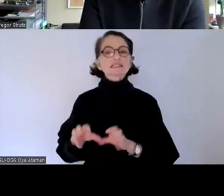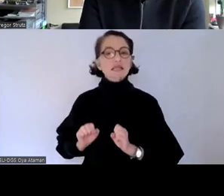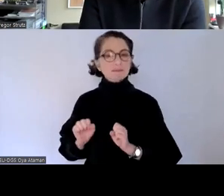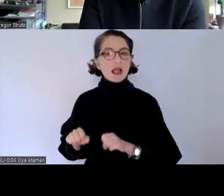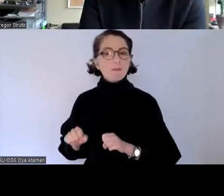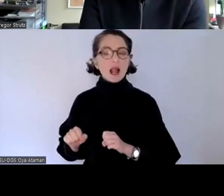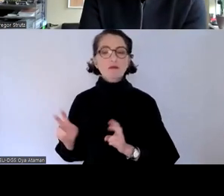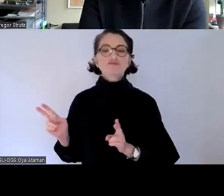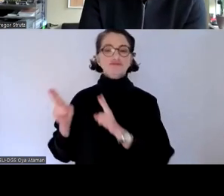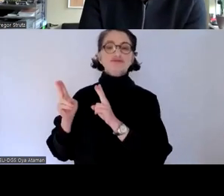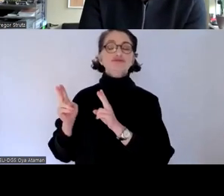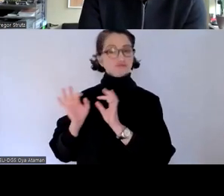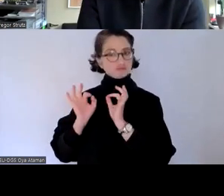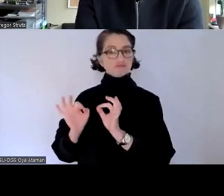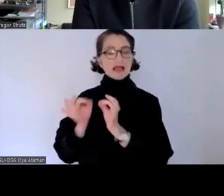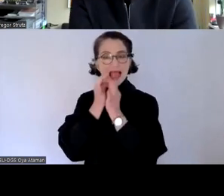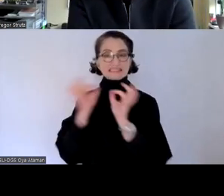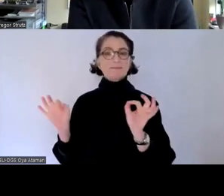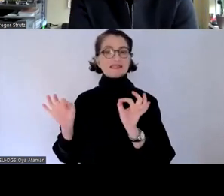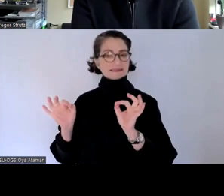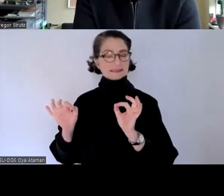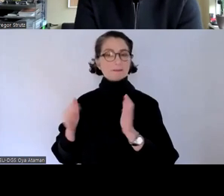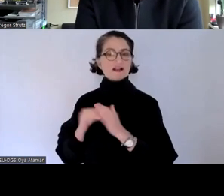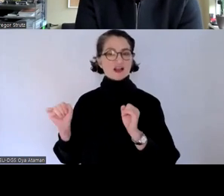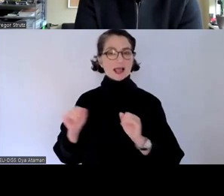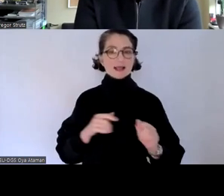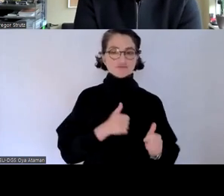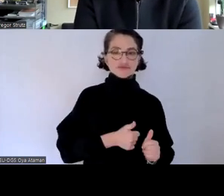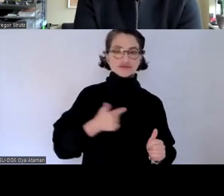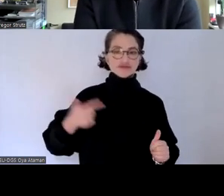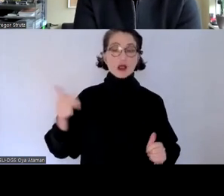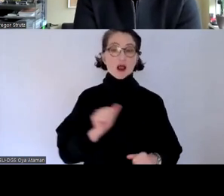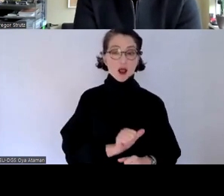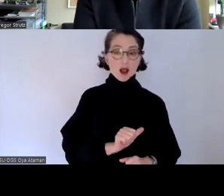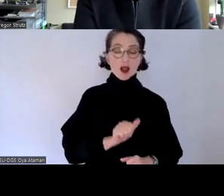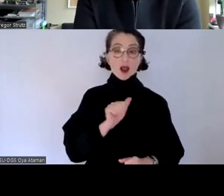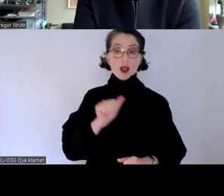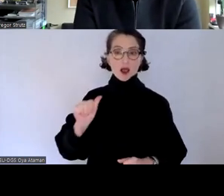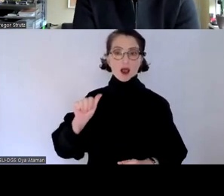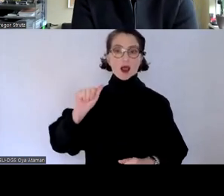explizit barrierefrei das sind dann die konformitätsstufen a doppel a und trippel a